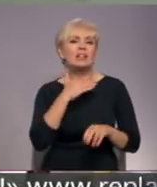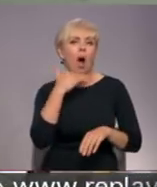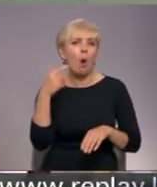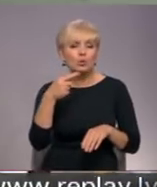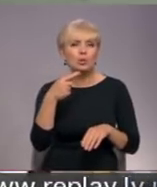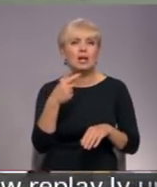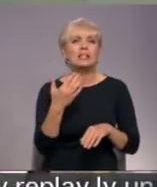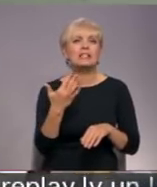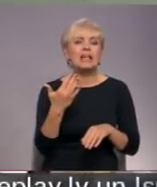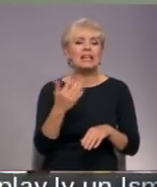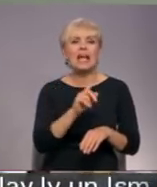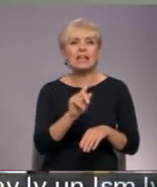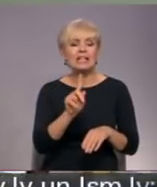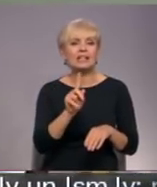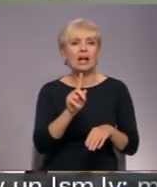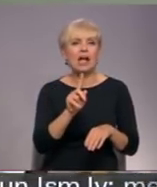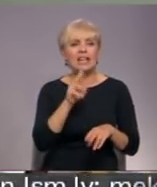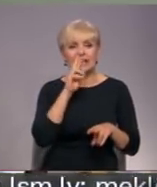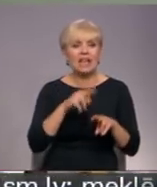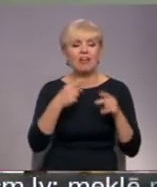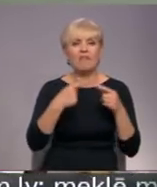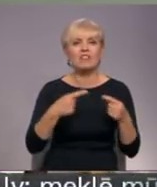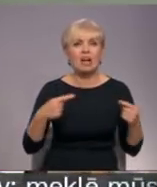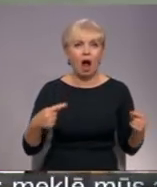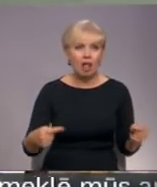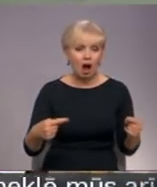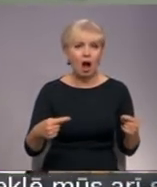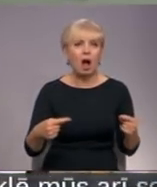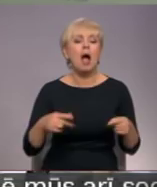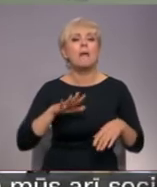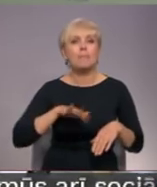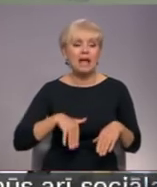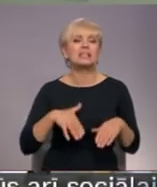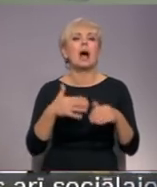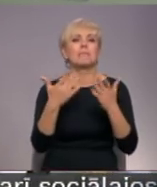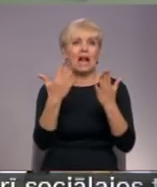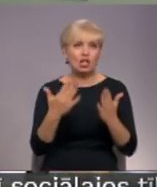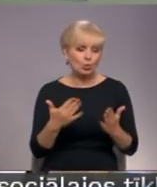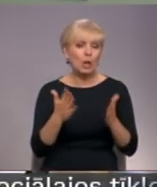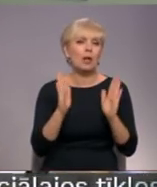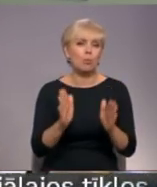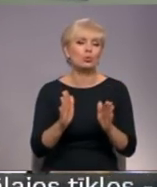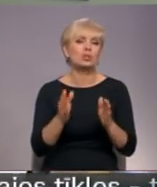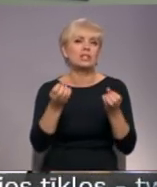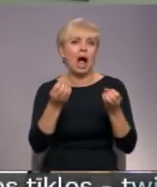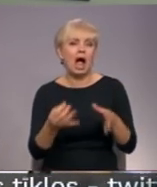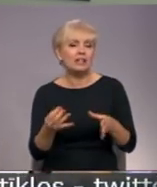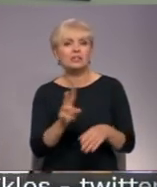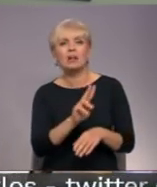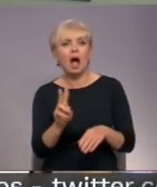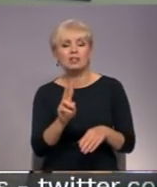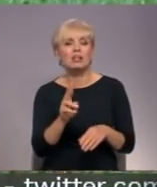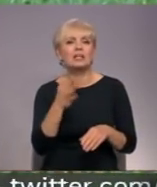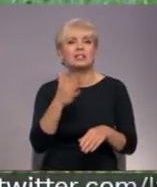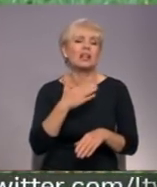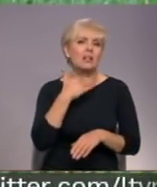dziļi, kas un kā. Pie saņemtiem rezultātiem tad būs arī skaidrs, kas varētu būt un cik